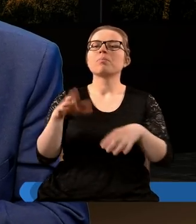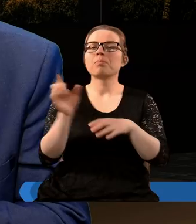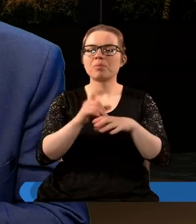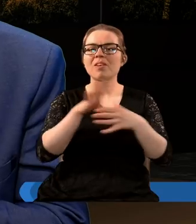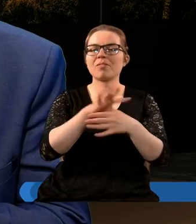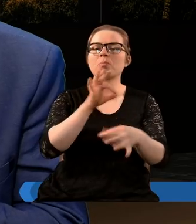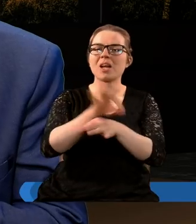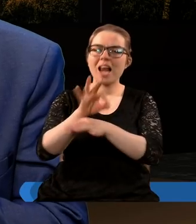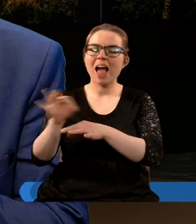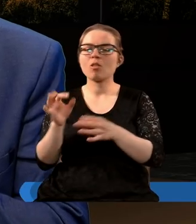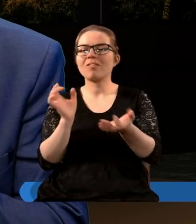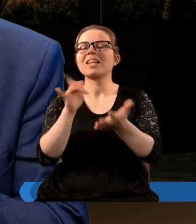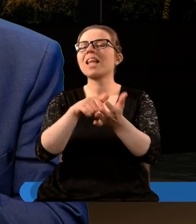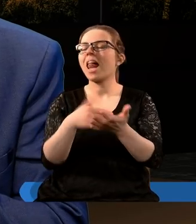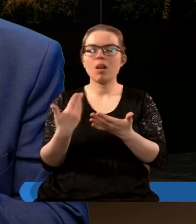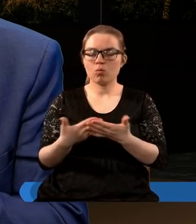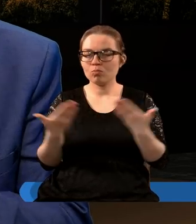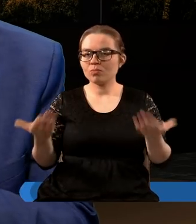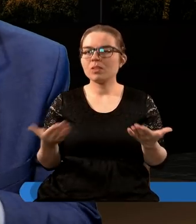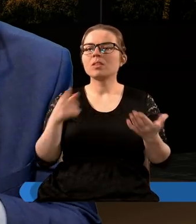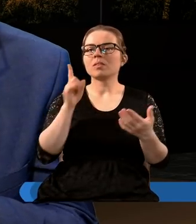prześladowczym celu prawda